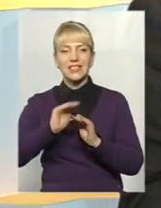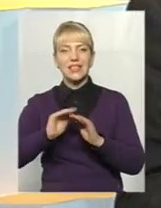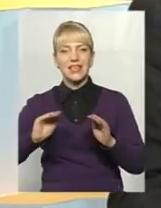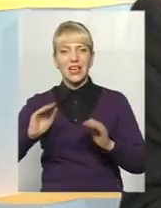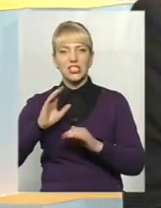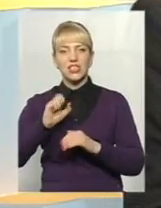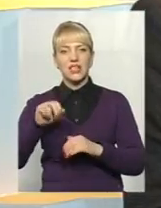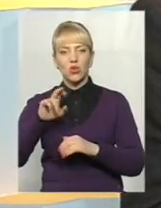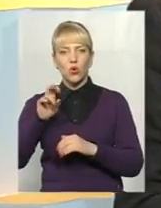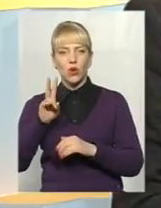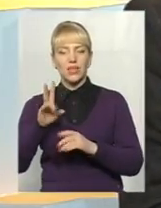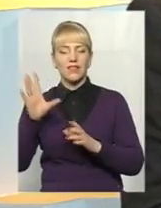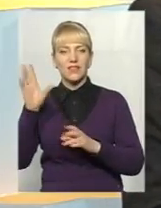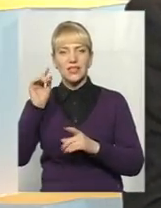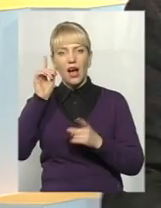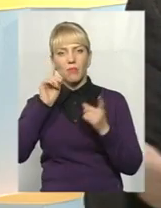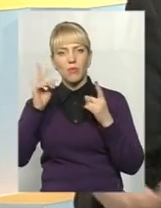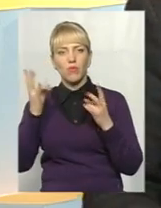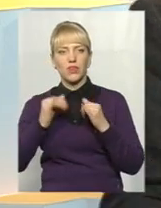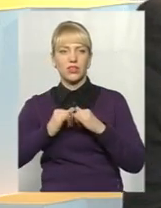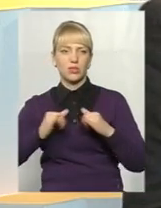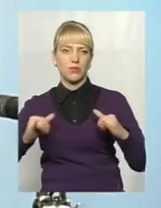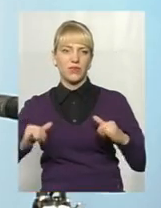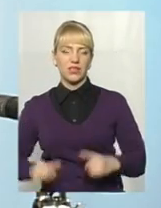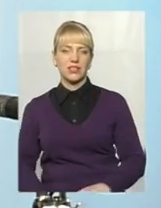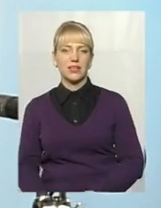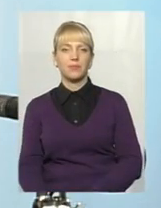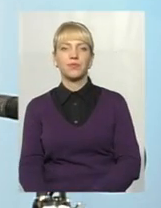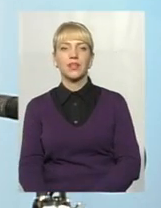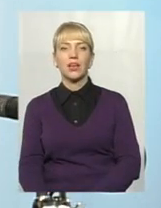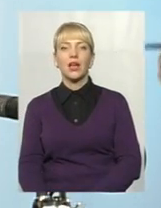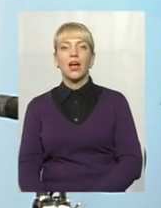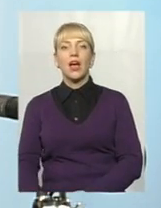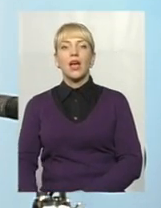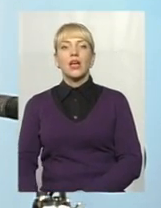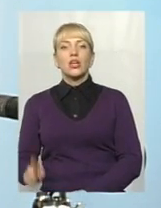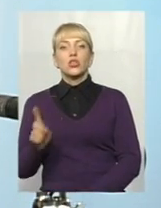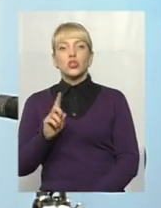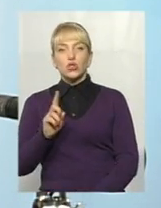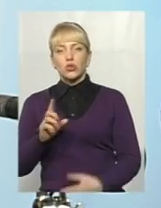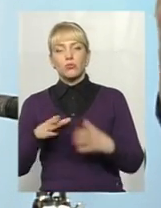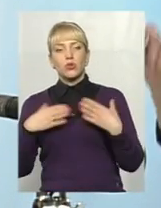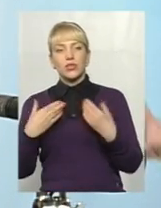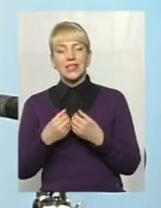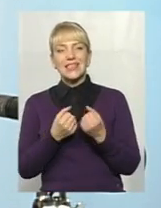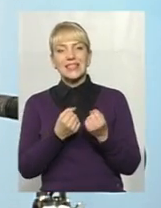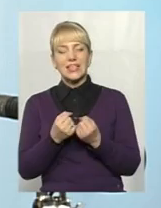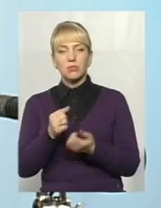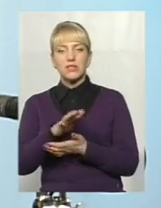ця міфологія повинна розвиватися. Разом з тим, аби та родина затрималася надовше і